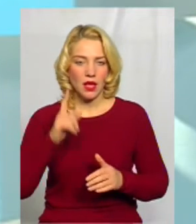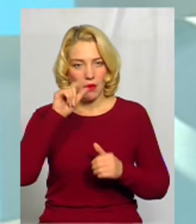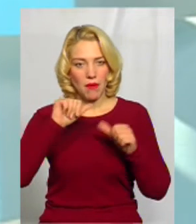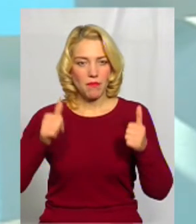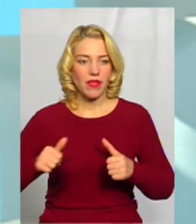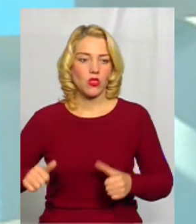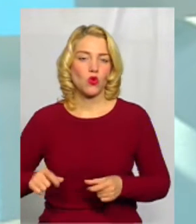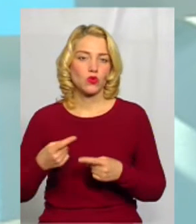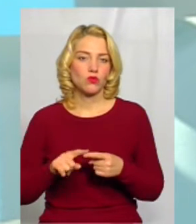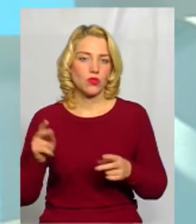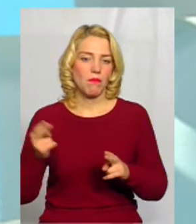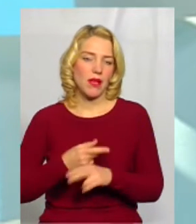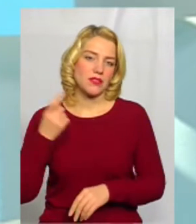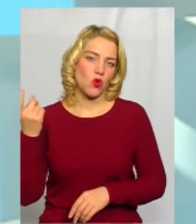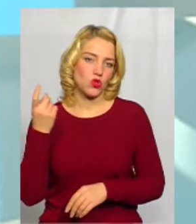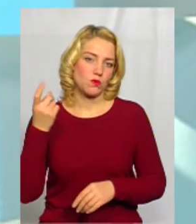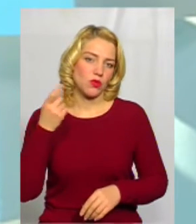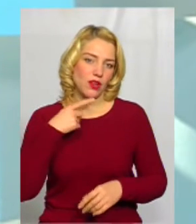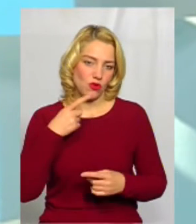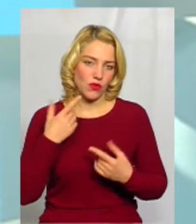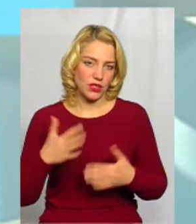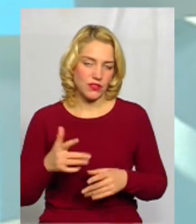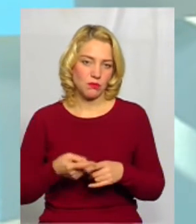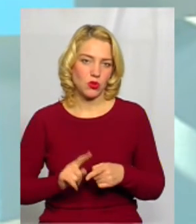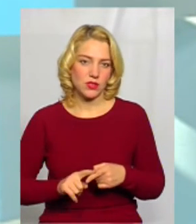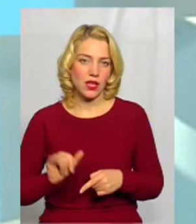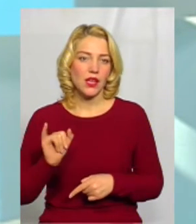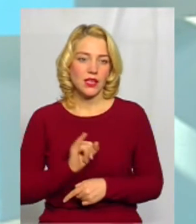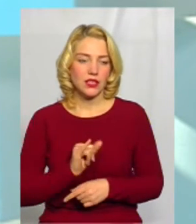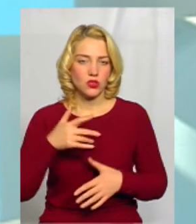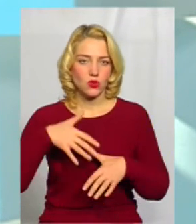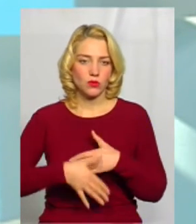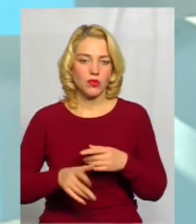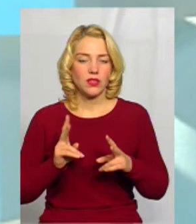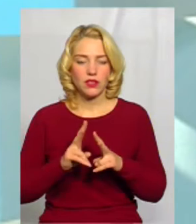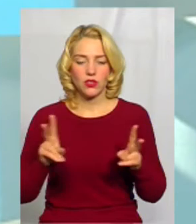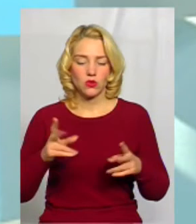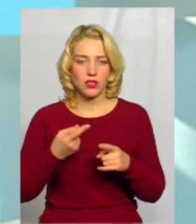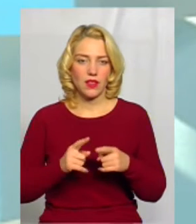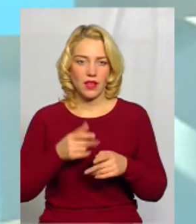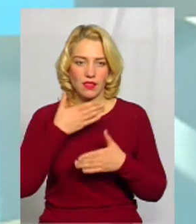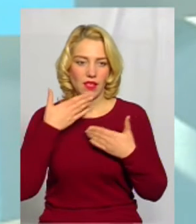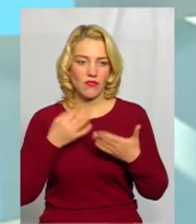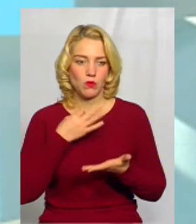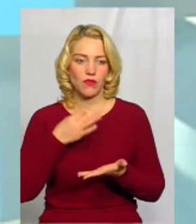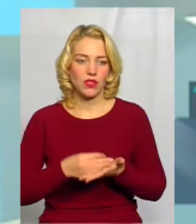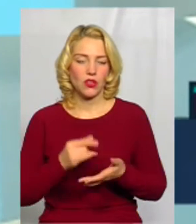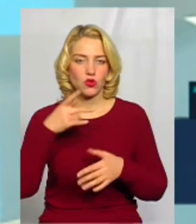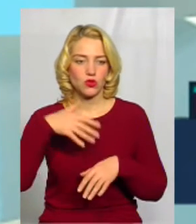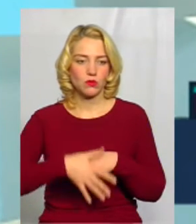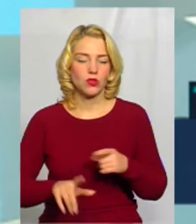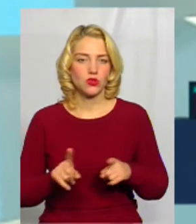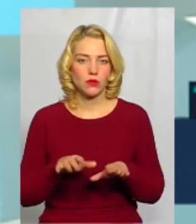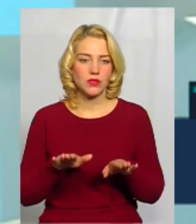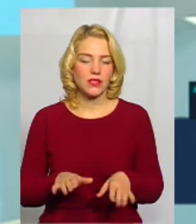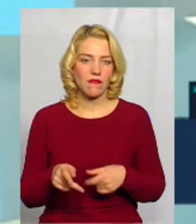вони без розпадачі, вже говорилися ми про це, і, зрозуміло, ніхто за них не відповідає. Тепер буде зрозуміло,